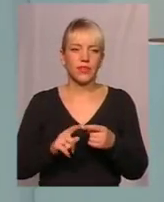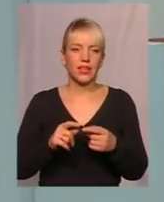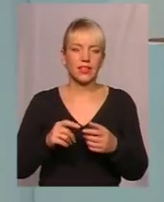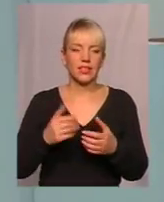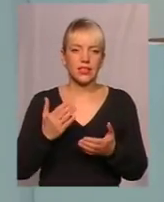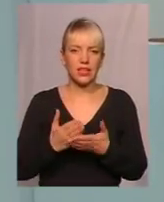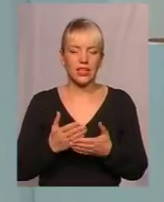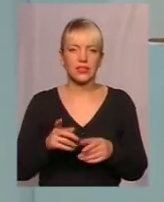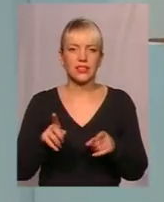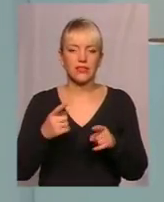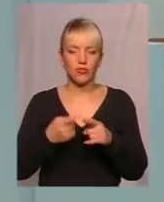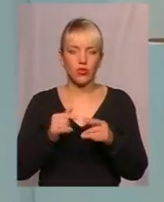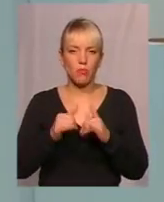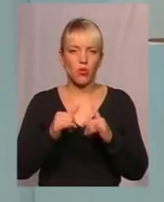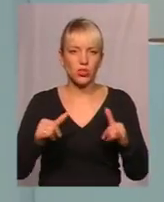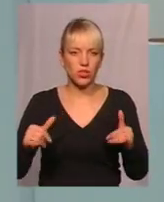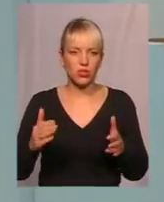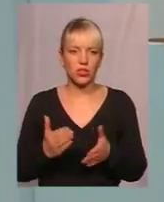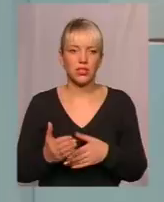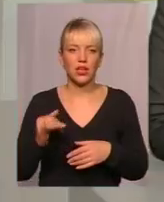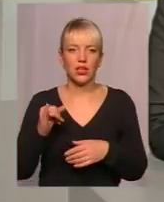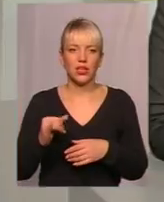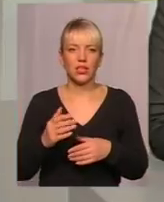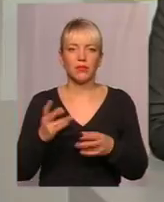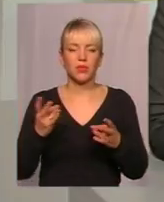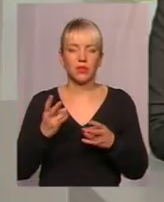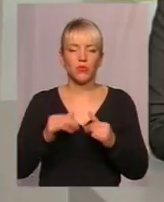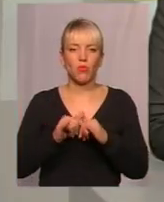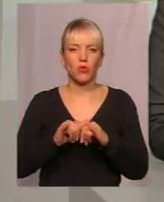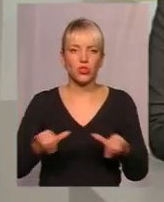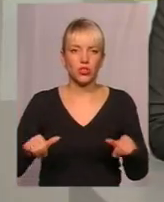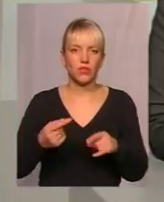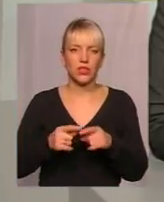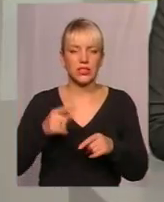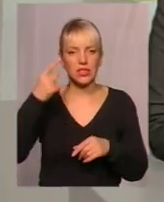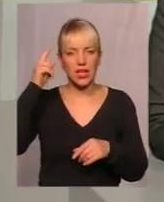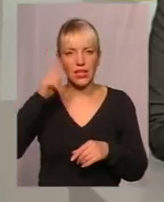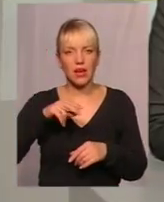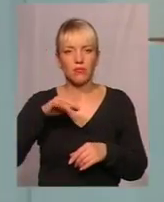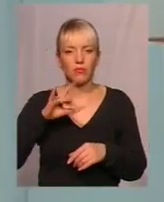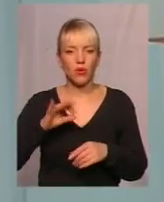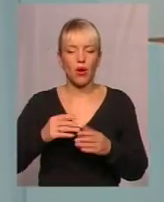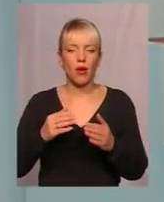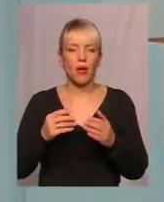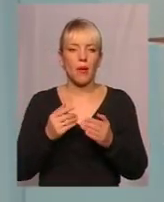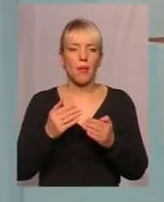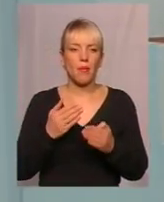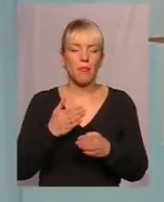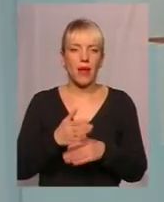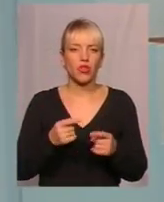поширеною. і також є дуже важливо поширювати ті знання про методи корекції,